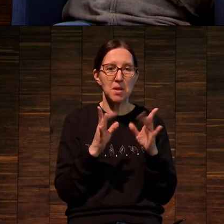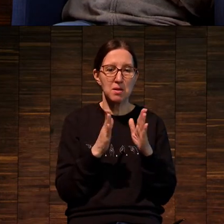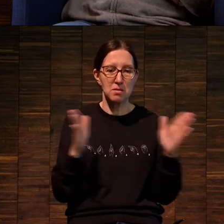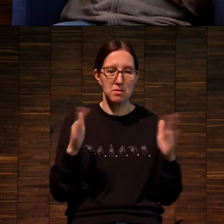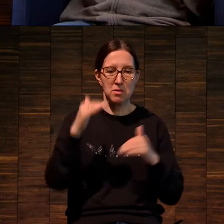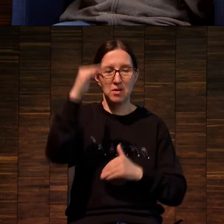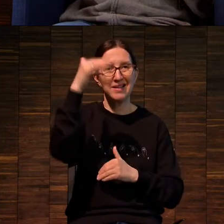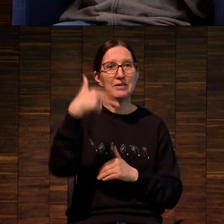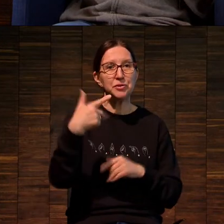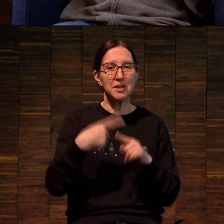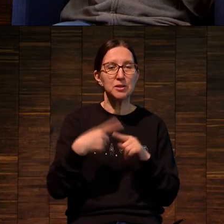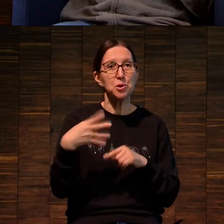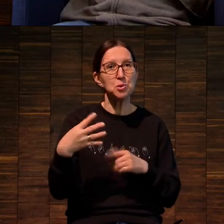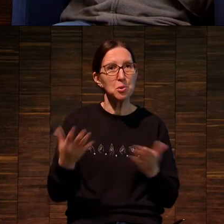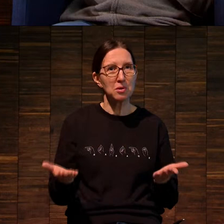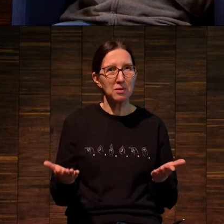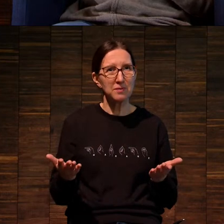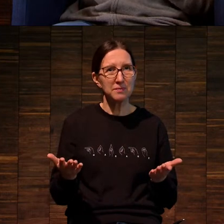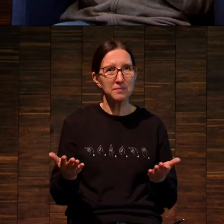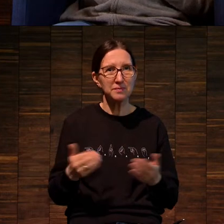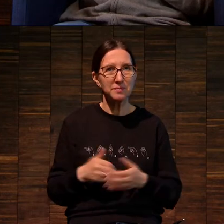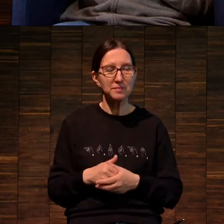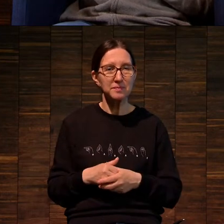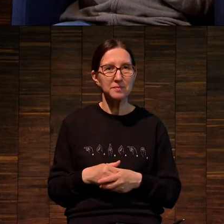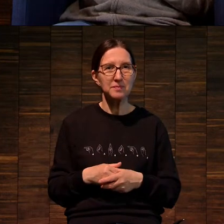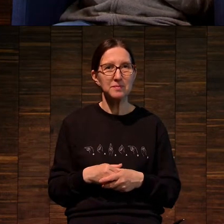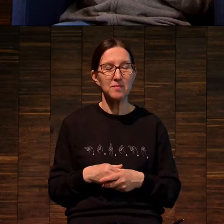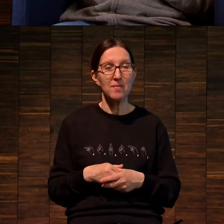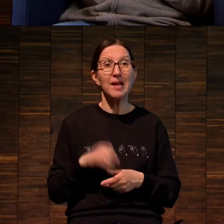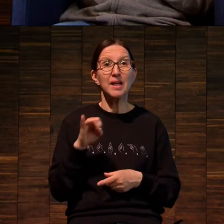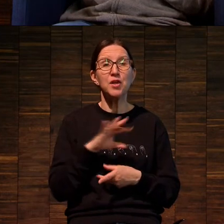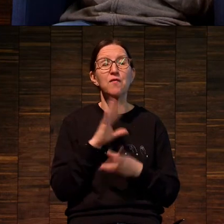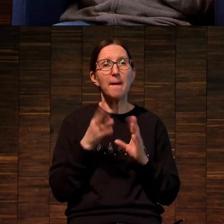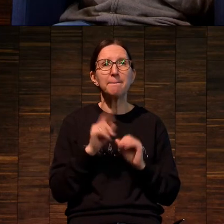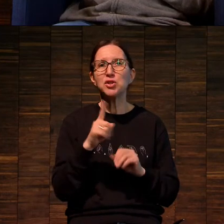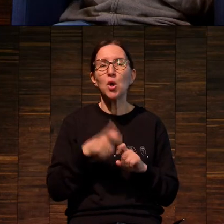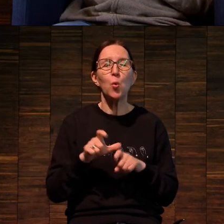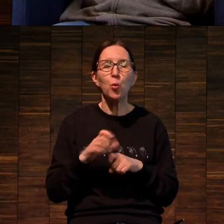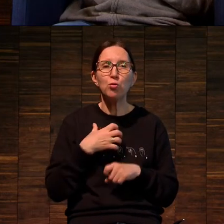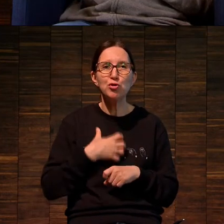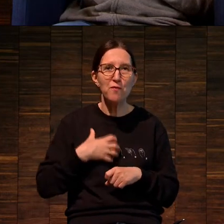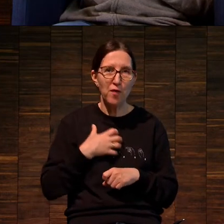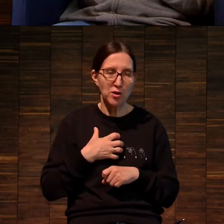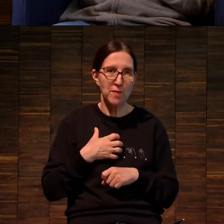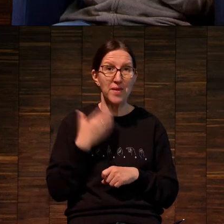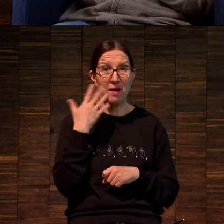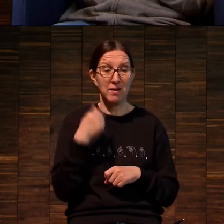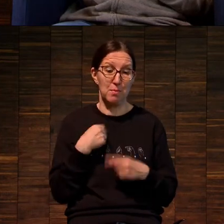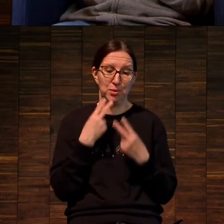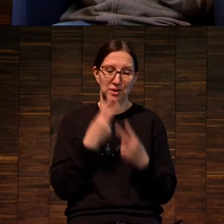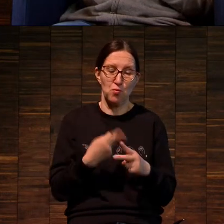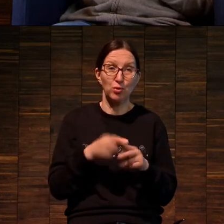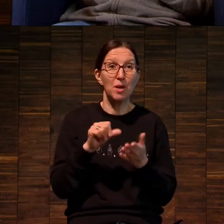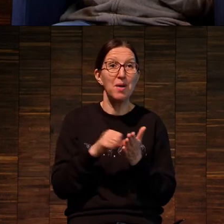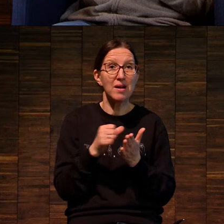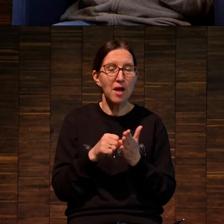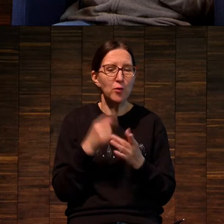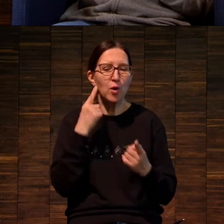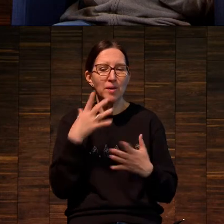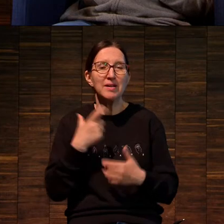30 на 40. Ну, грубо говоря, сейчас точно... И вообще очень важно, на самом деле, когда мы смотрим графику,